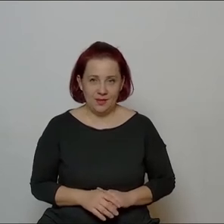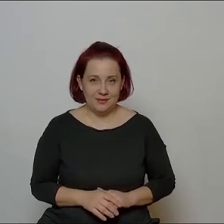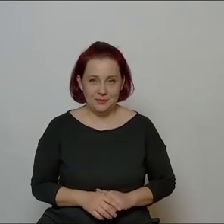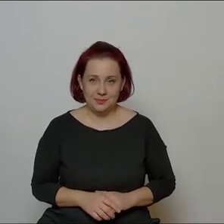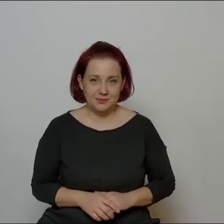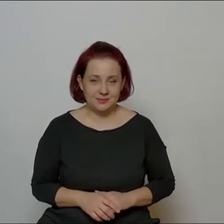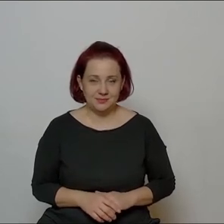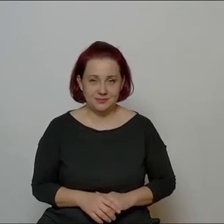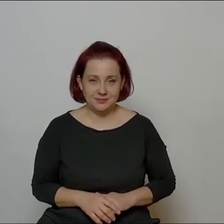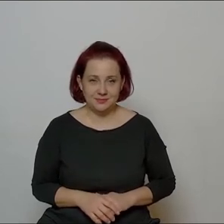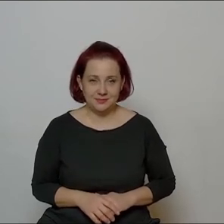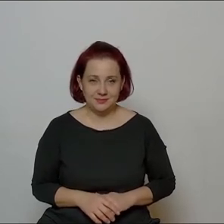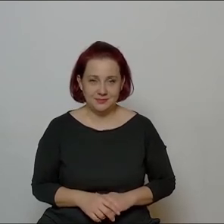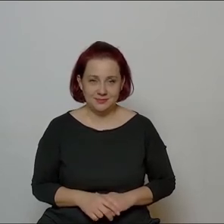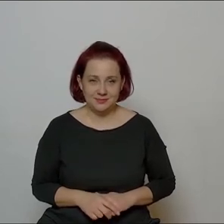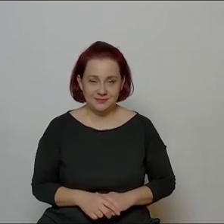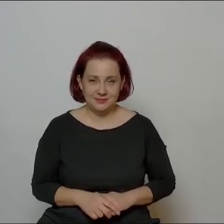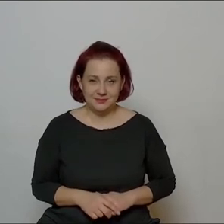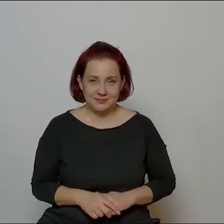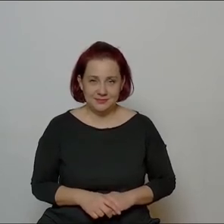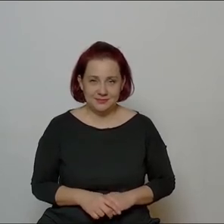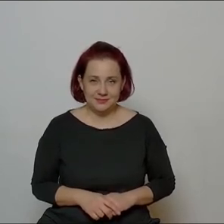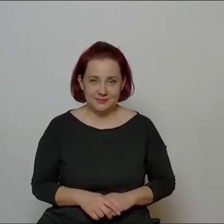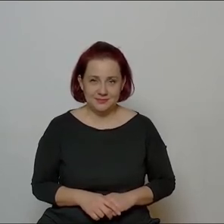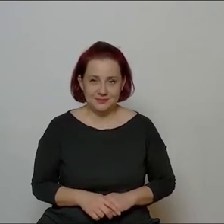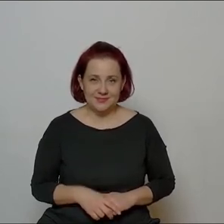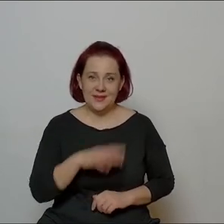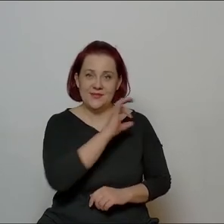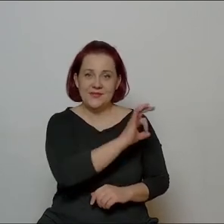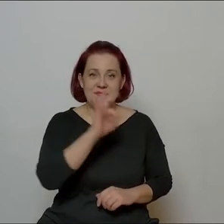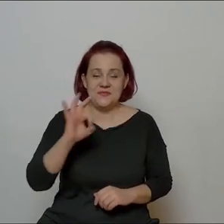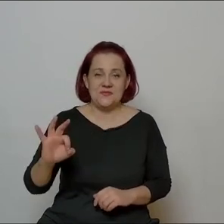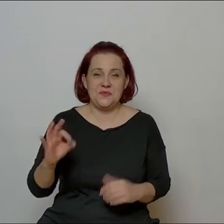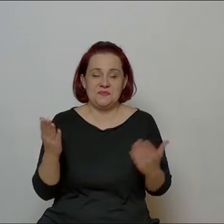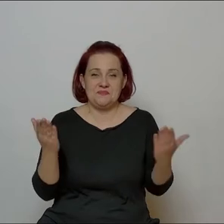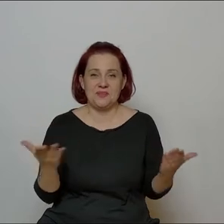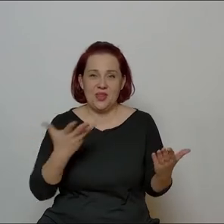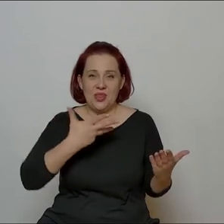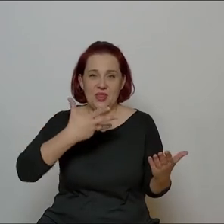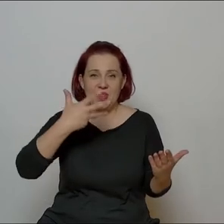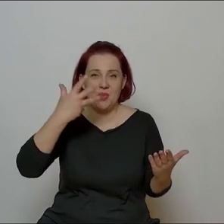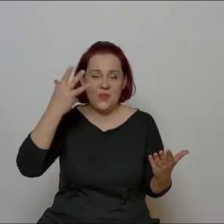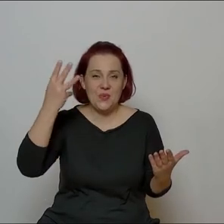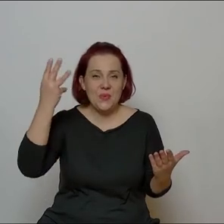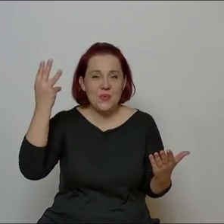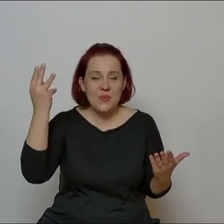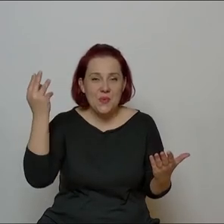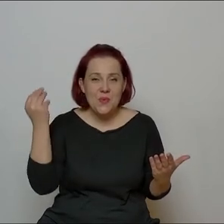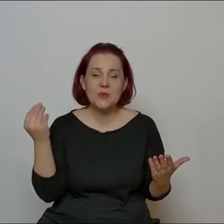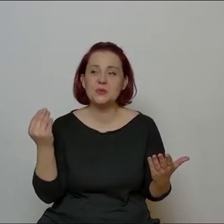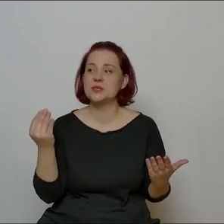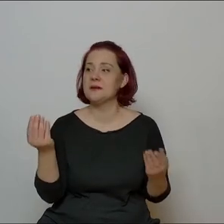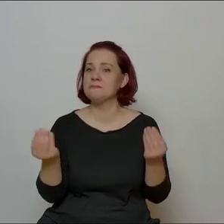mają w sobie, ich dusza jest, że tak powiem, z tej tkaniny upleciona,